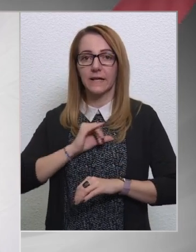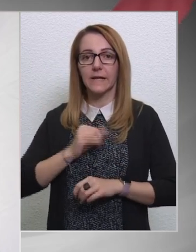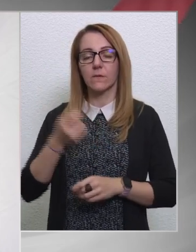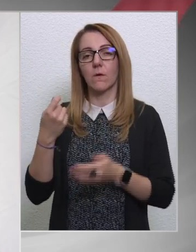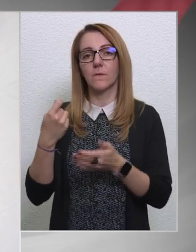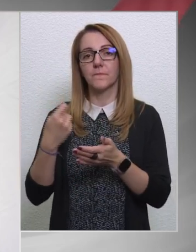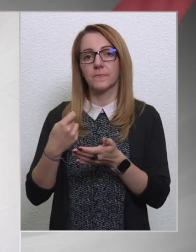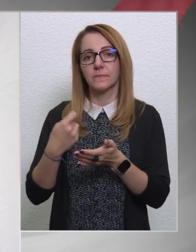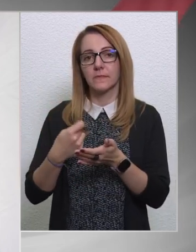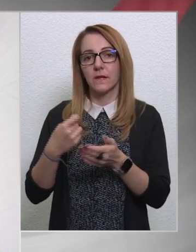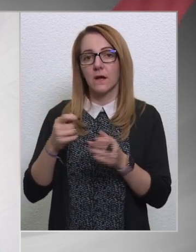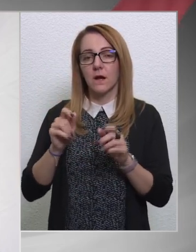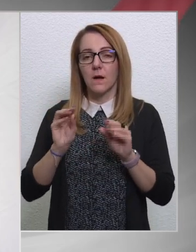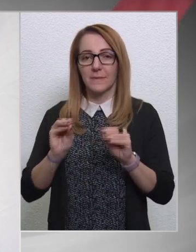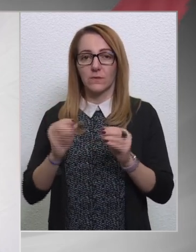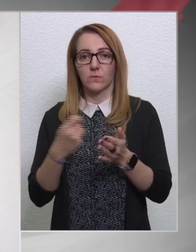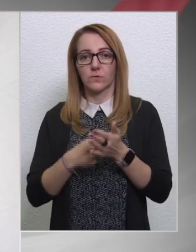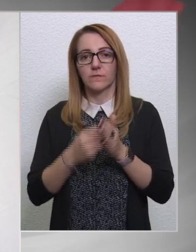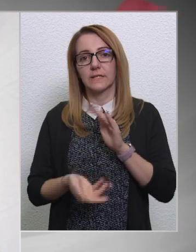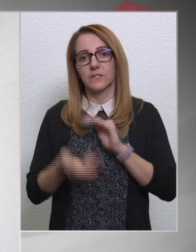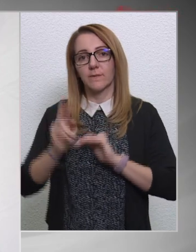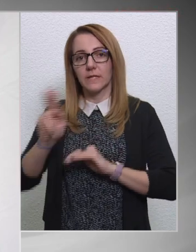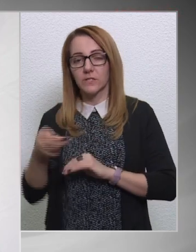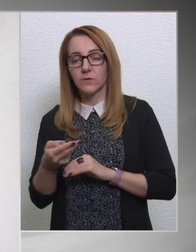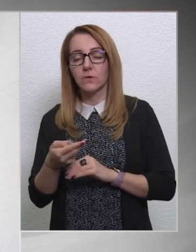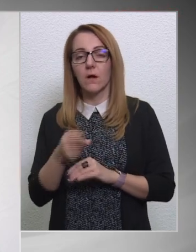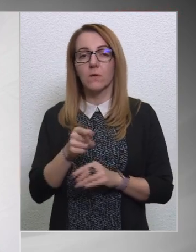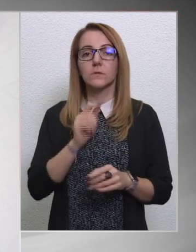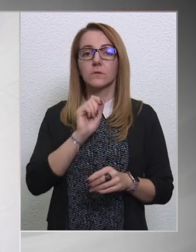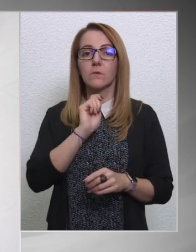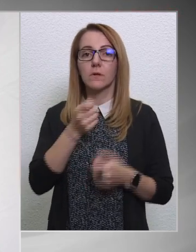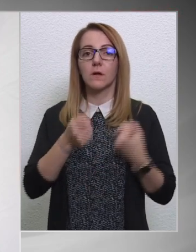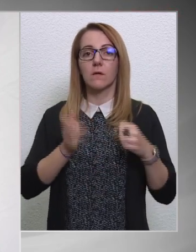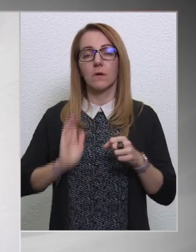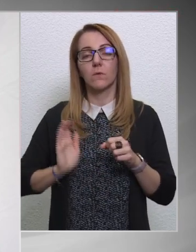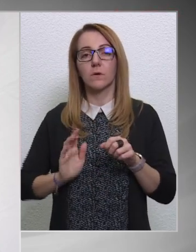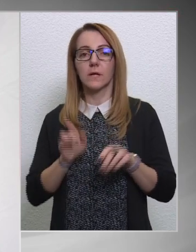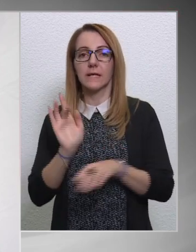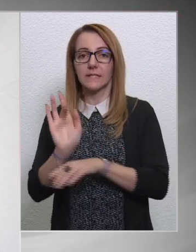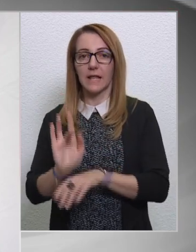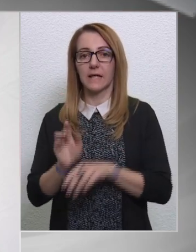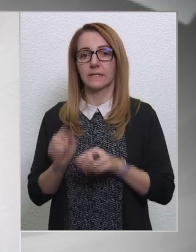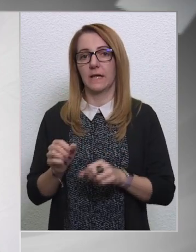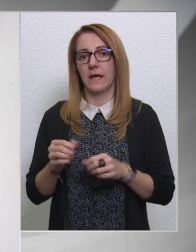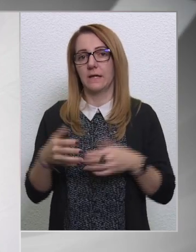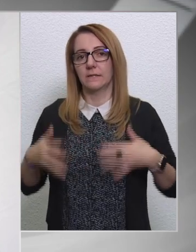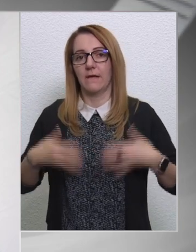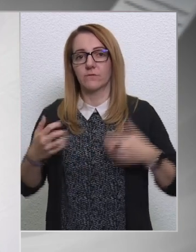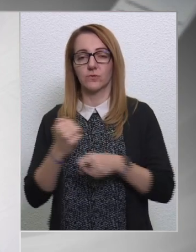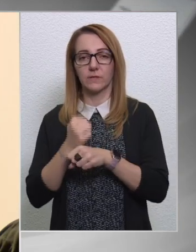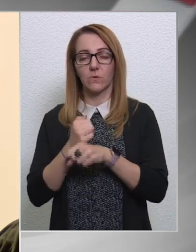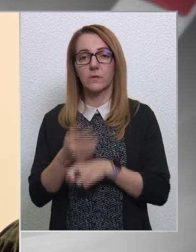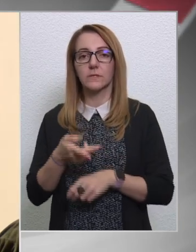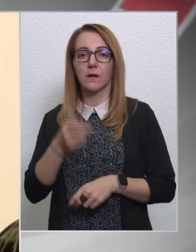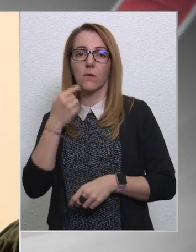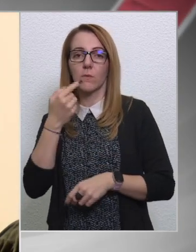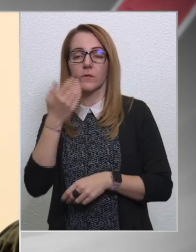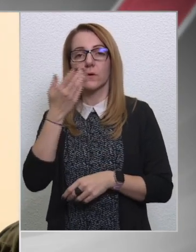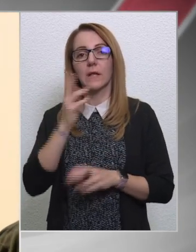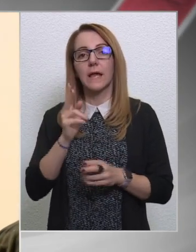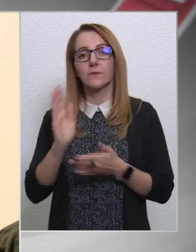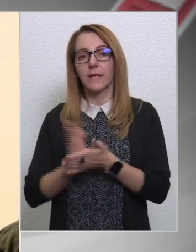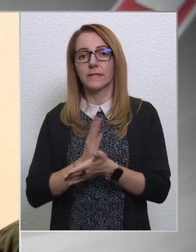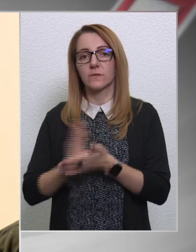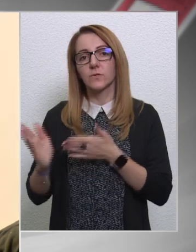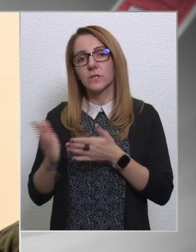fizetésemeléséről van szó. Az, hogy a Magyar Balóda ezzel ellen ilyen hevesen dolgozik, ez egy új jelenség, ezt eddig nem láttuk. Akkor mondjuk, hogyha lehet, hogy ezt is